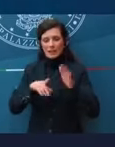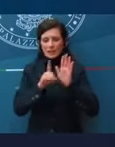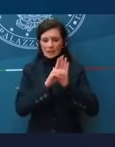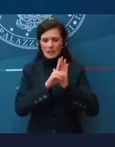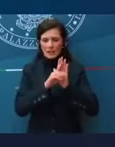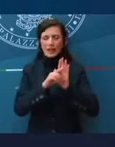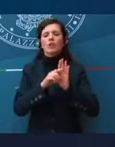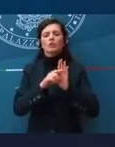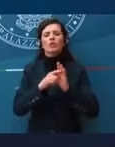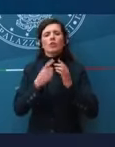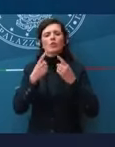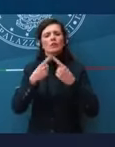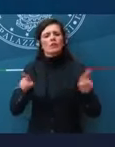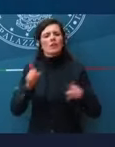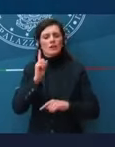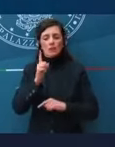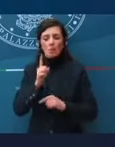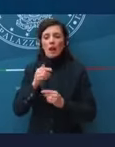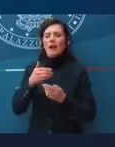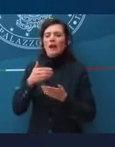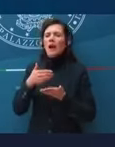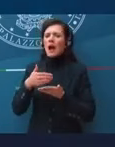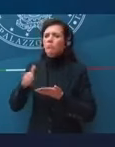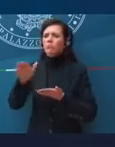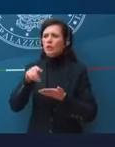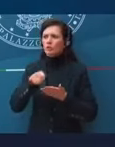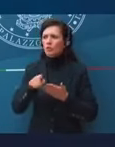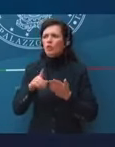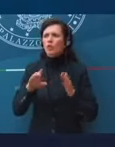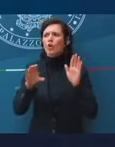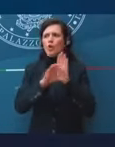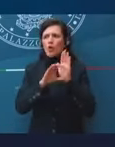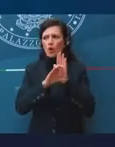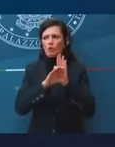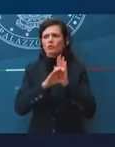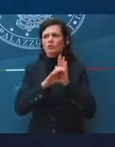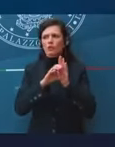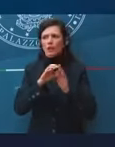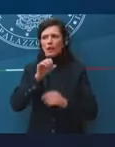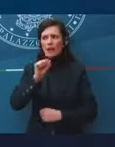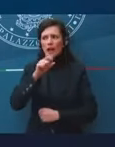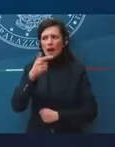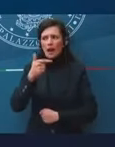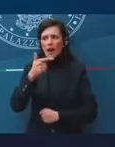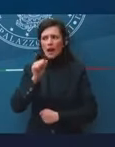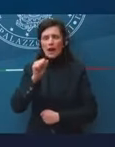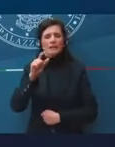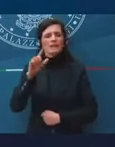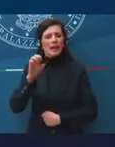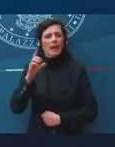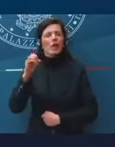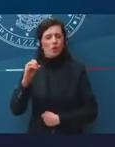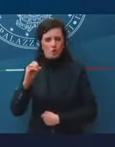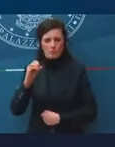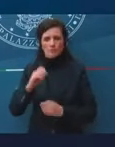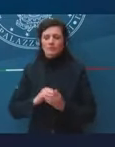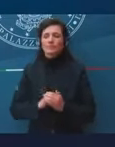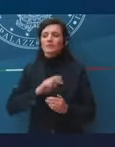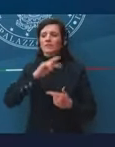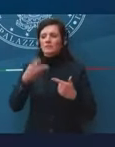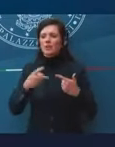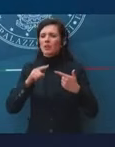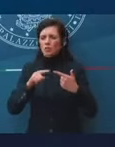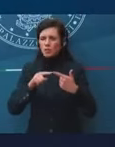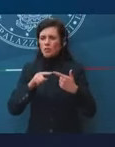codici a teco. Secondo, velocità dei pagamenti. Ci sarà un ufficio delle entrate